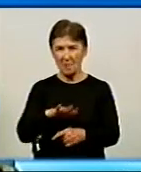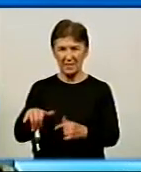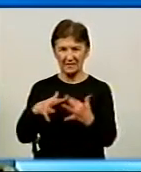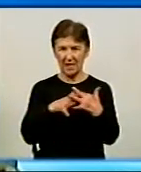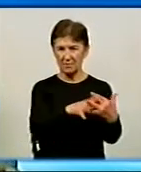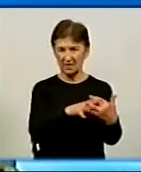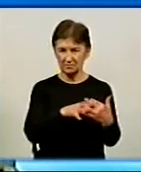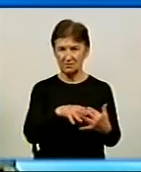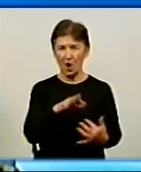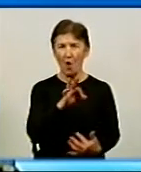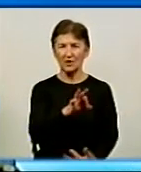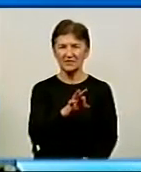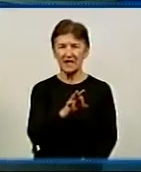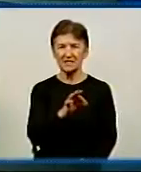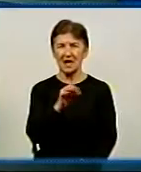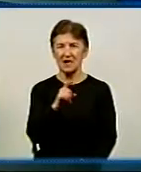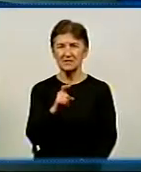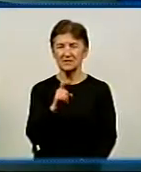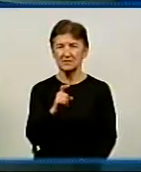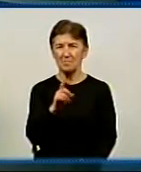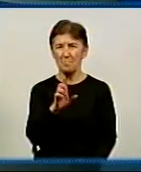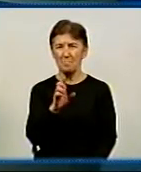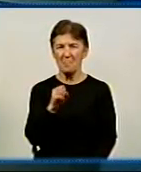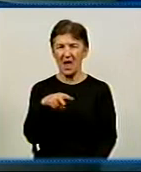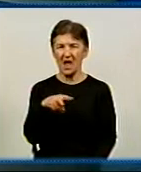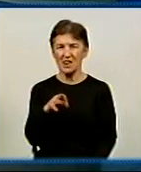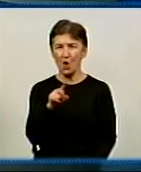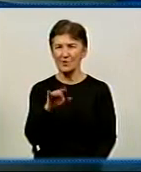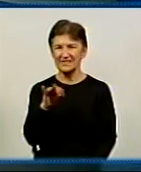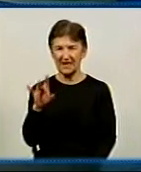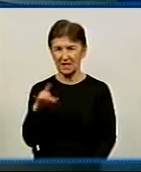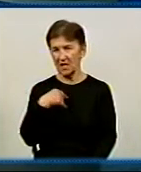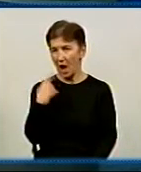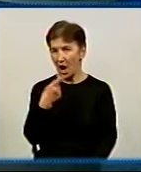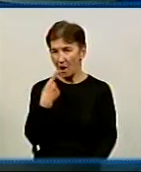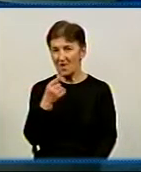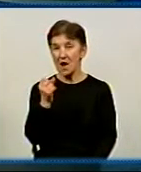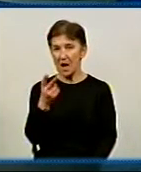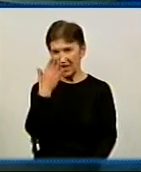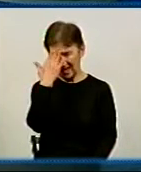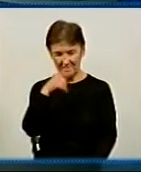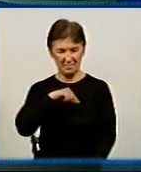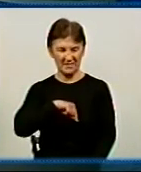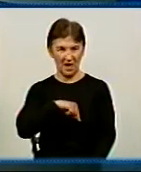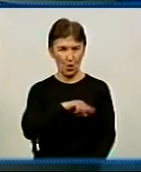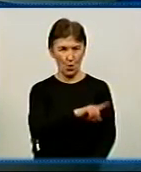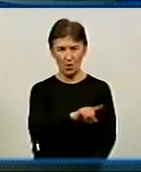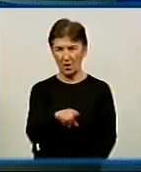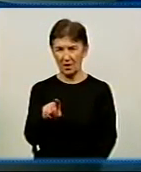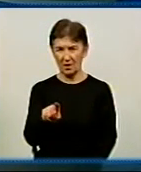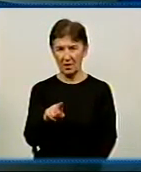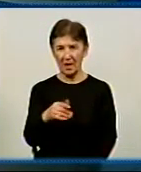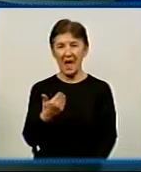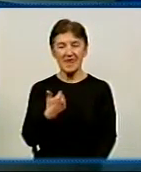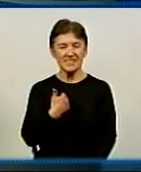Оксаною Білозір були там на Новий рік, Новоріч на ніч, усе, ми були там. І коли говориш, що я приходжу як психолог, я ніс, а йшов з ума.